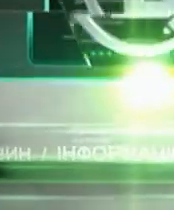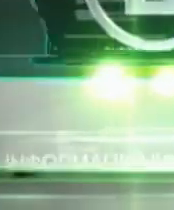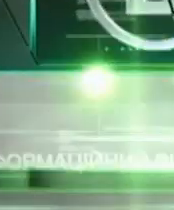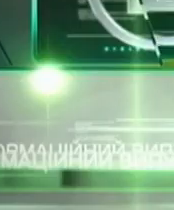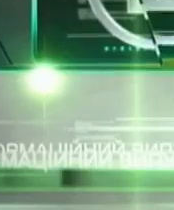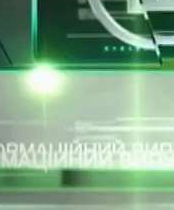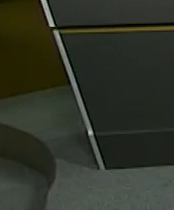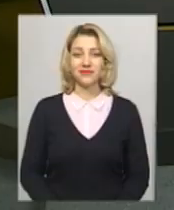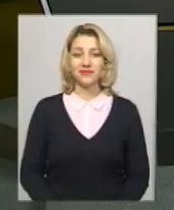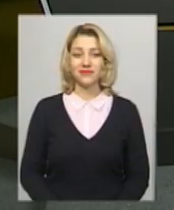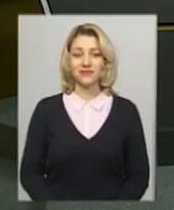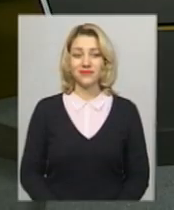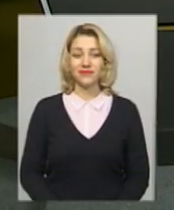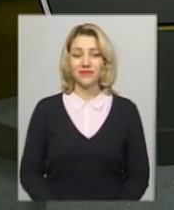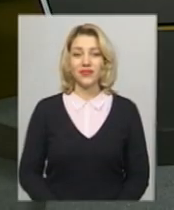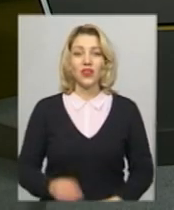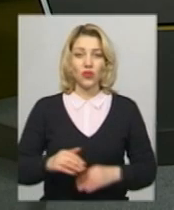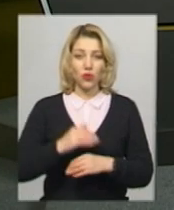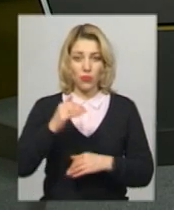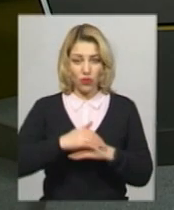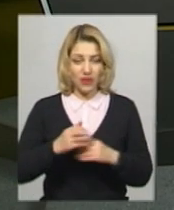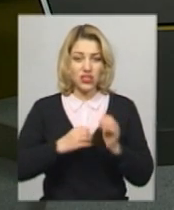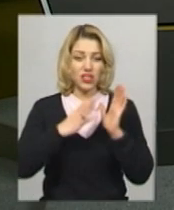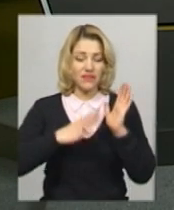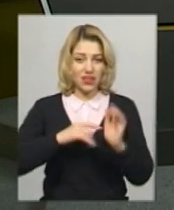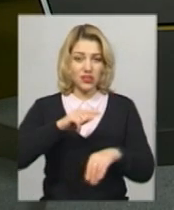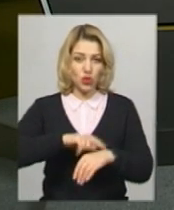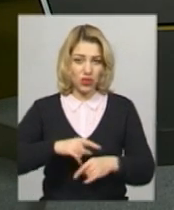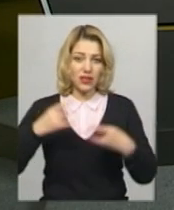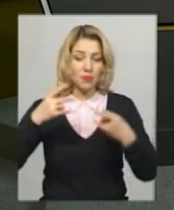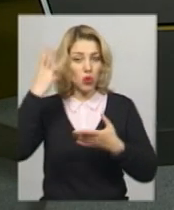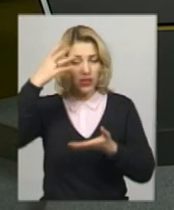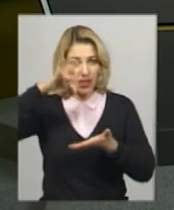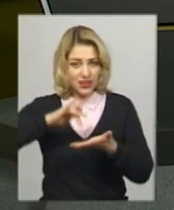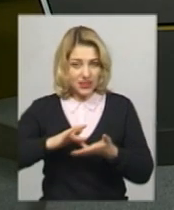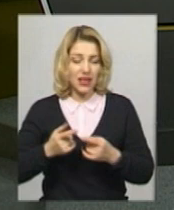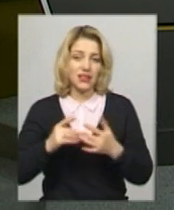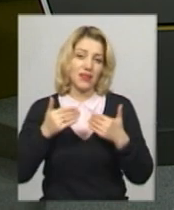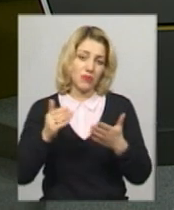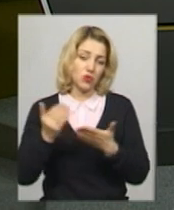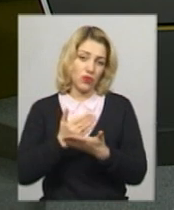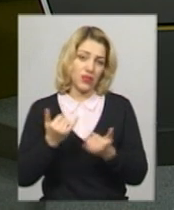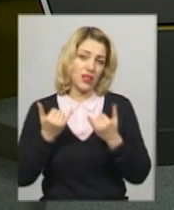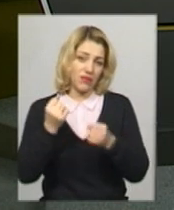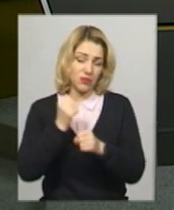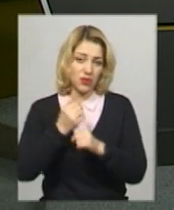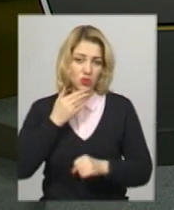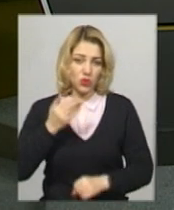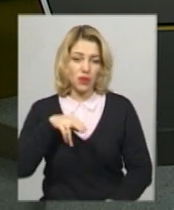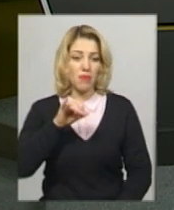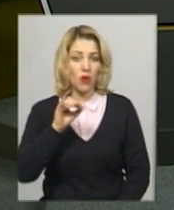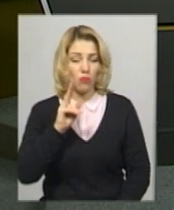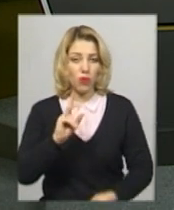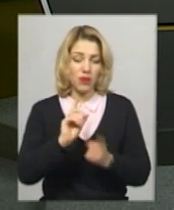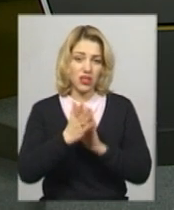Музика Доброго вечора, 19-та година. В ефірі каналу «Поділяцентр» випуск новин. студії ведуча Світлана Поробок,